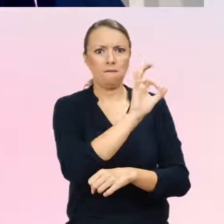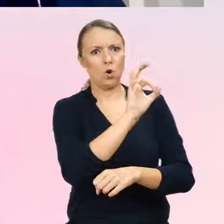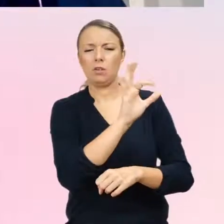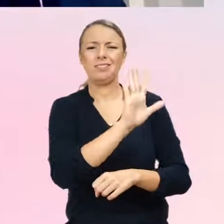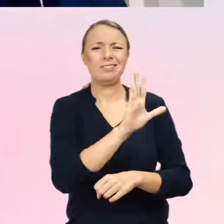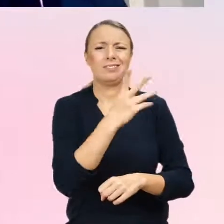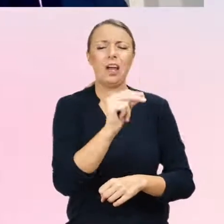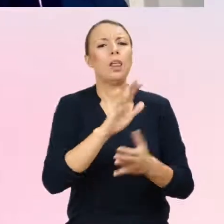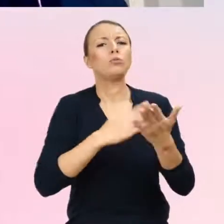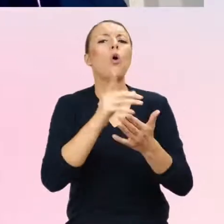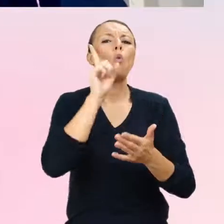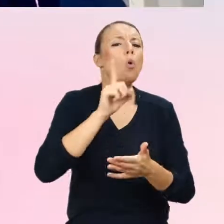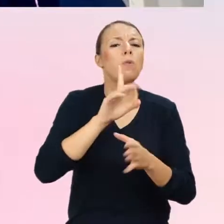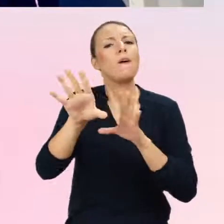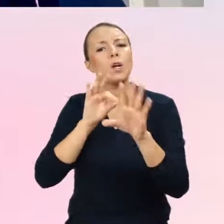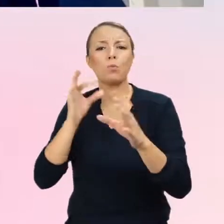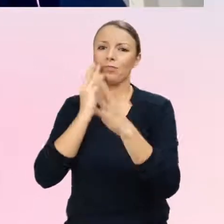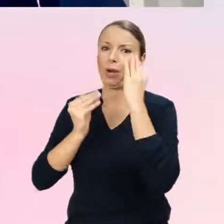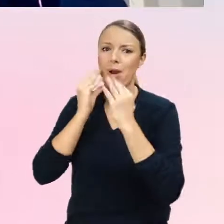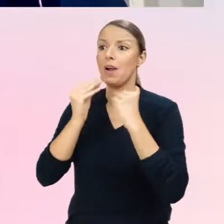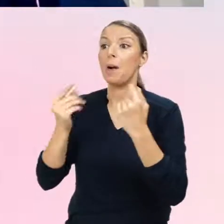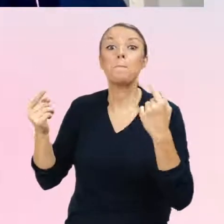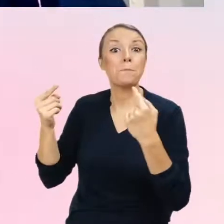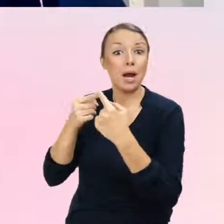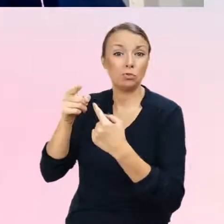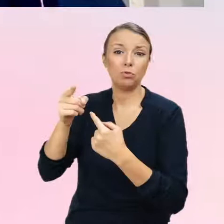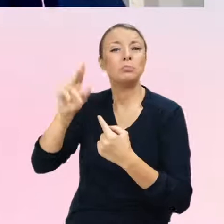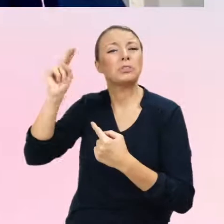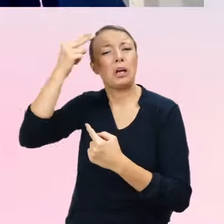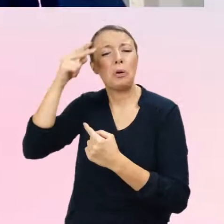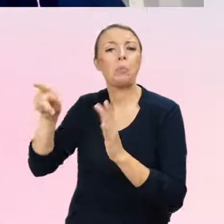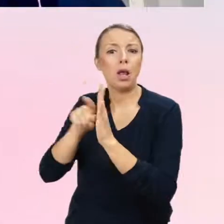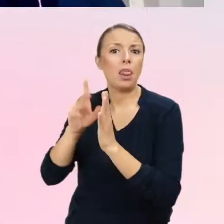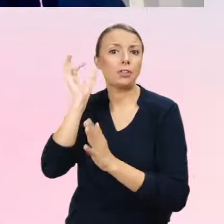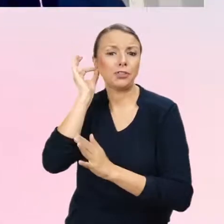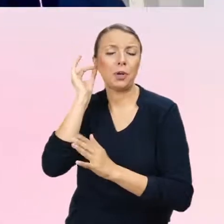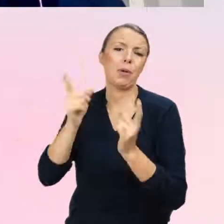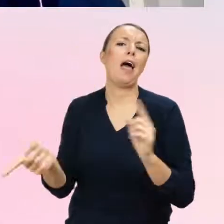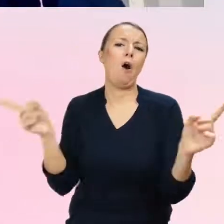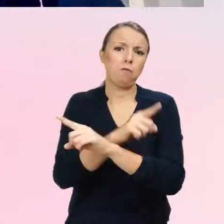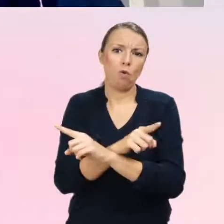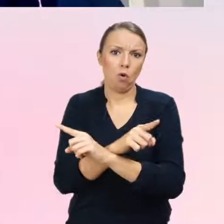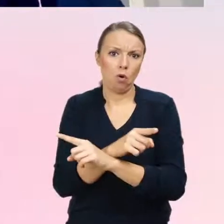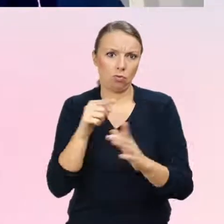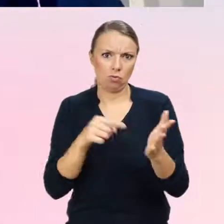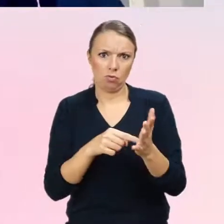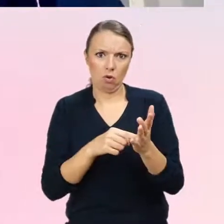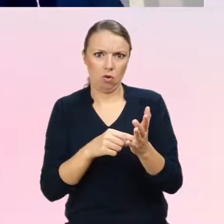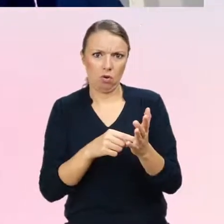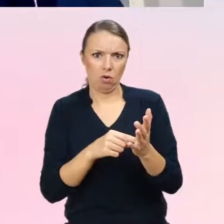zabawki charakterystyczne, stereotypowo dla dziewczynek lub odwrotnie, to nie jest nic,